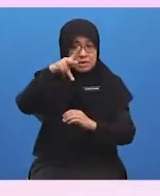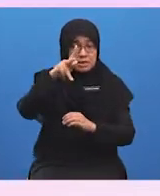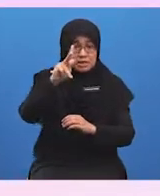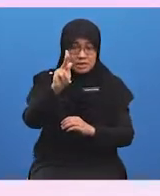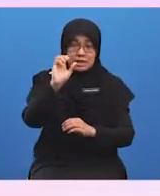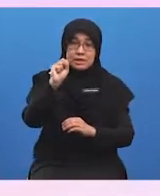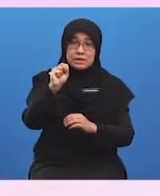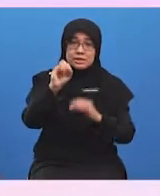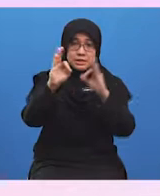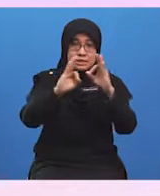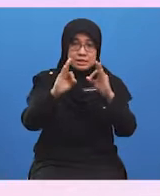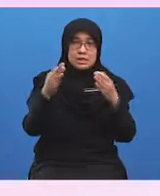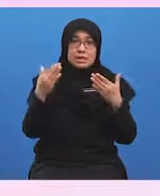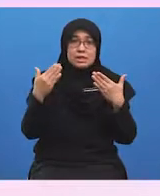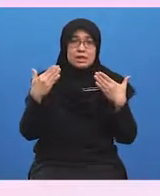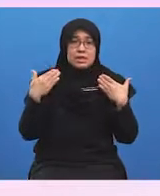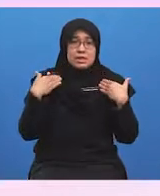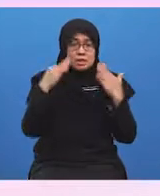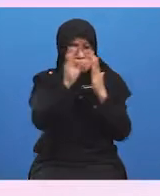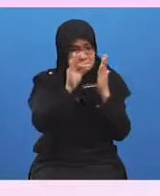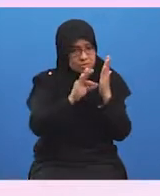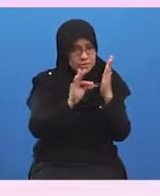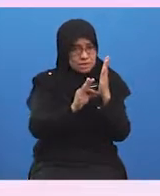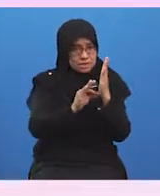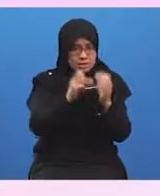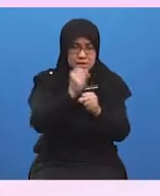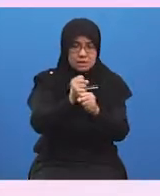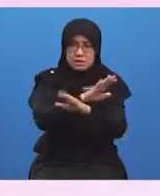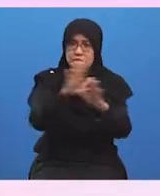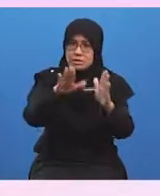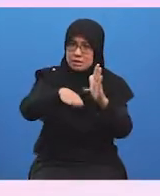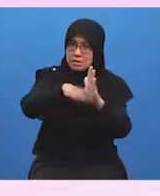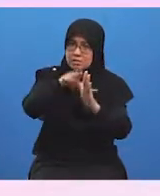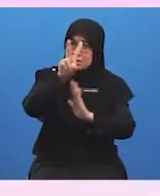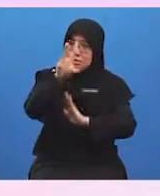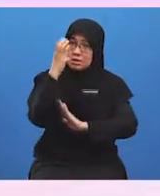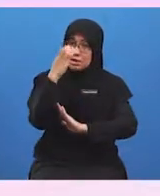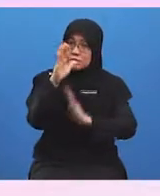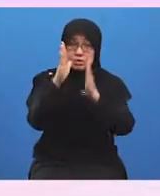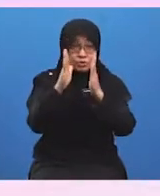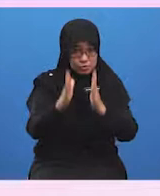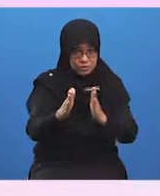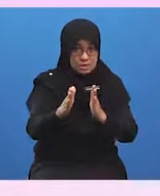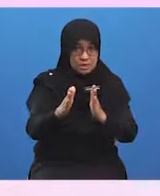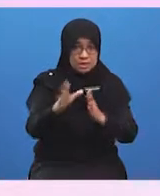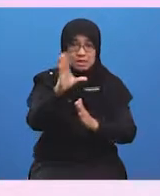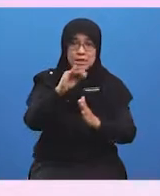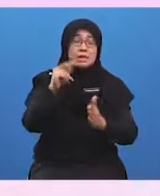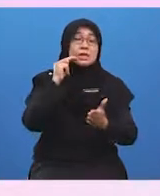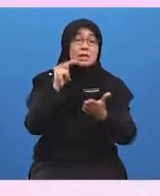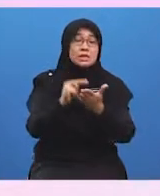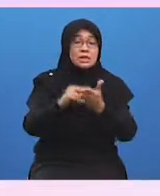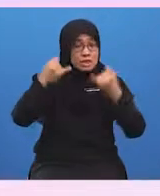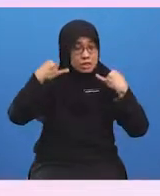sekiranya mempunyai bilangan pekerja tidak melebihi 200 orang pekerja dan nilai